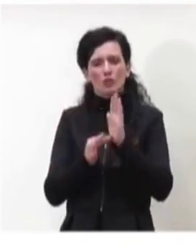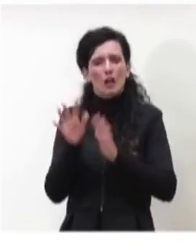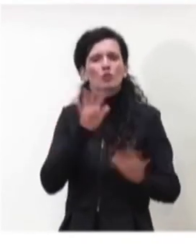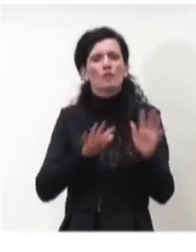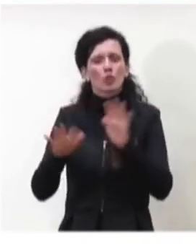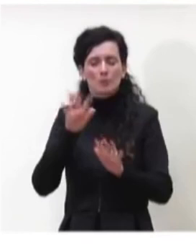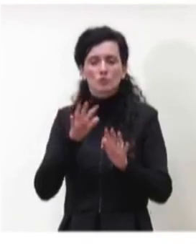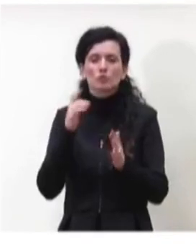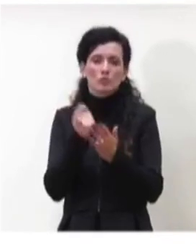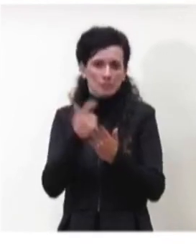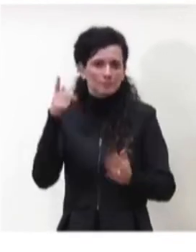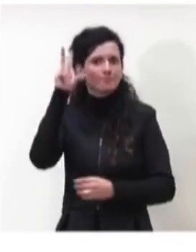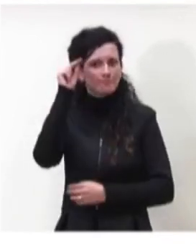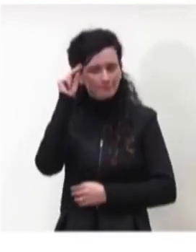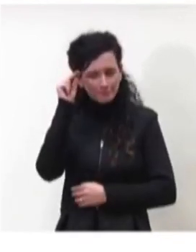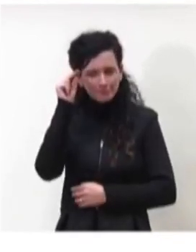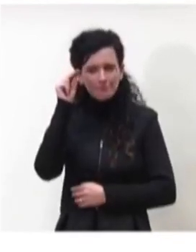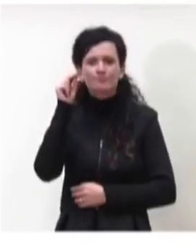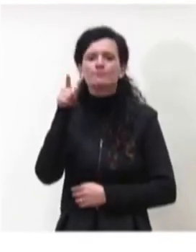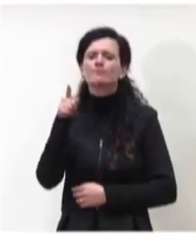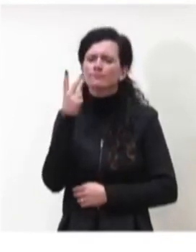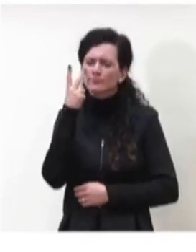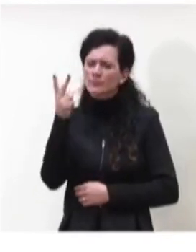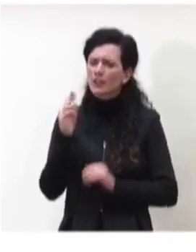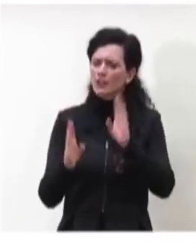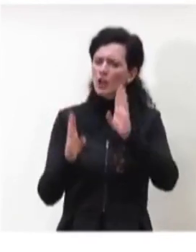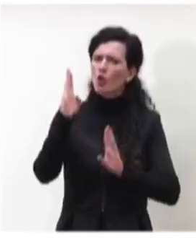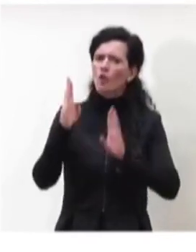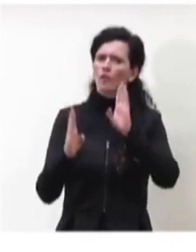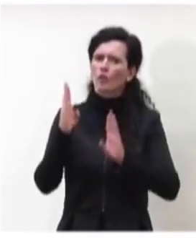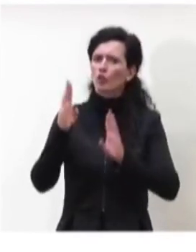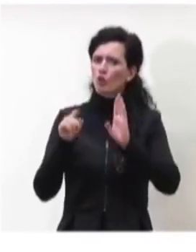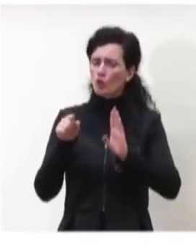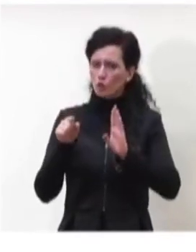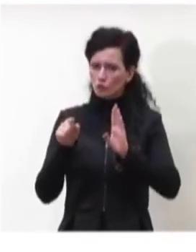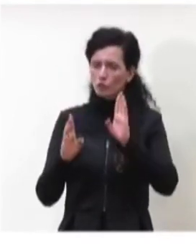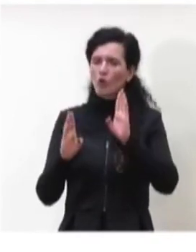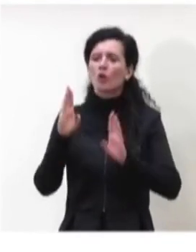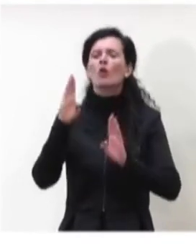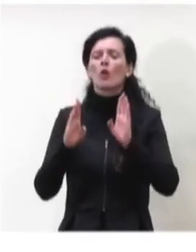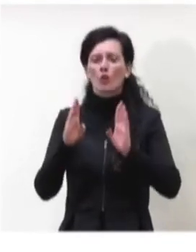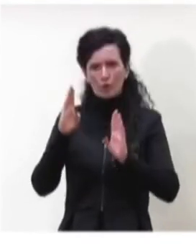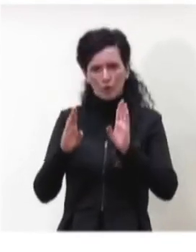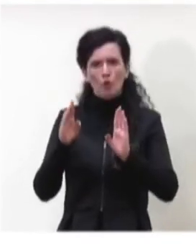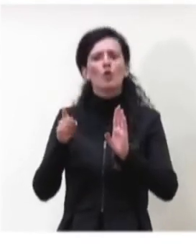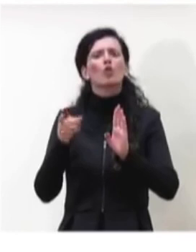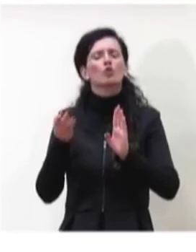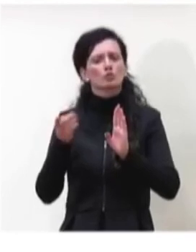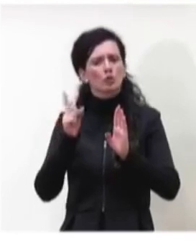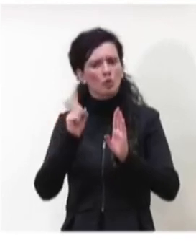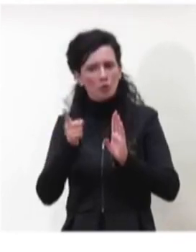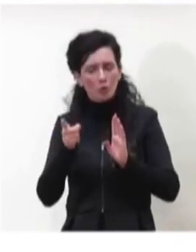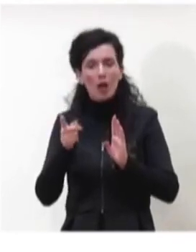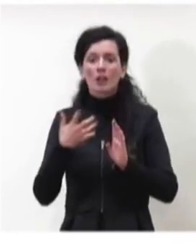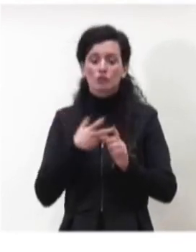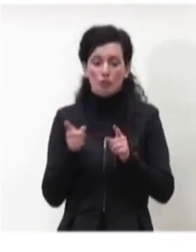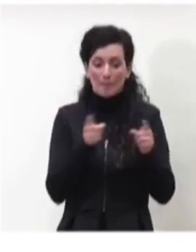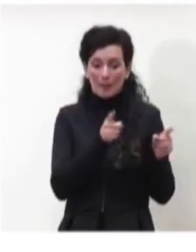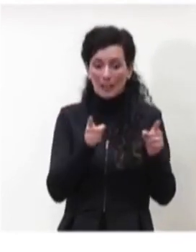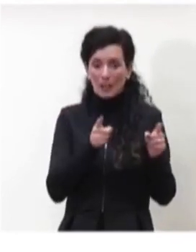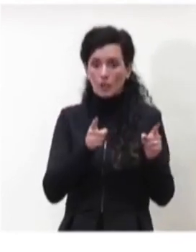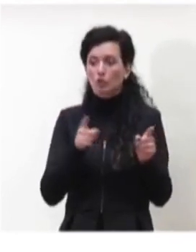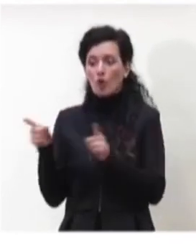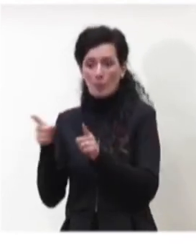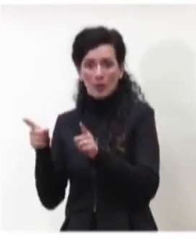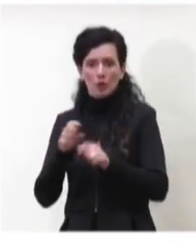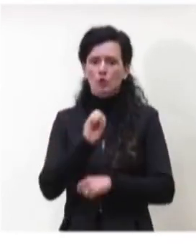'idea in qualche modo del confronto nell'incidenza dei casi, in questo caso come vedete si confrontano due periodi di 15 giorni